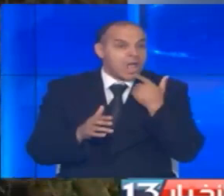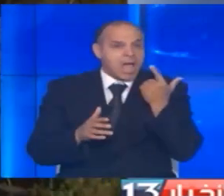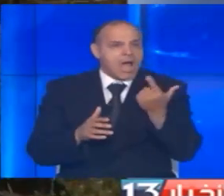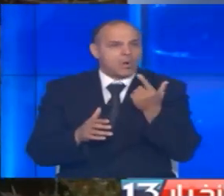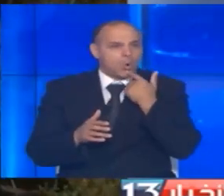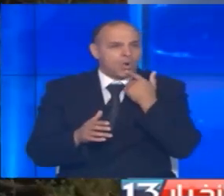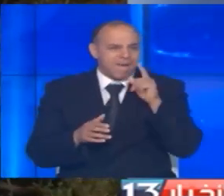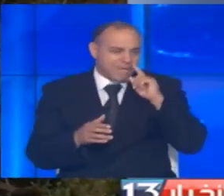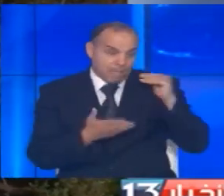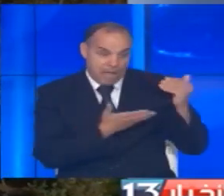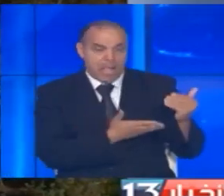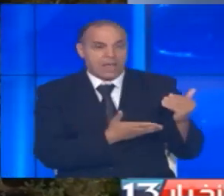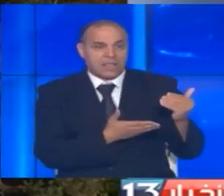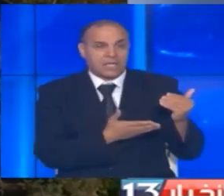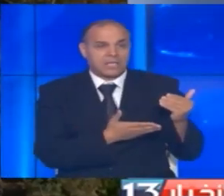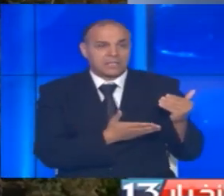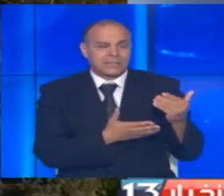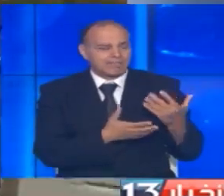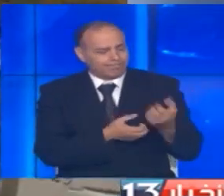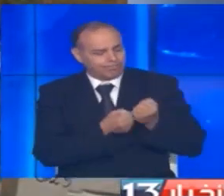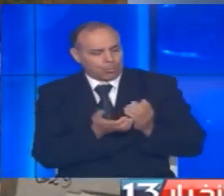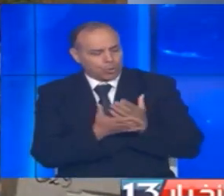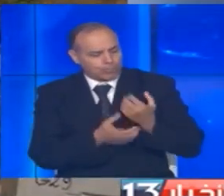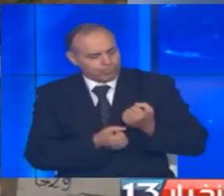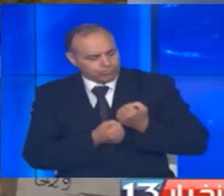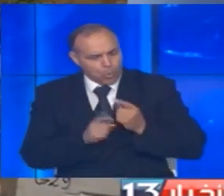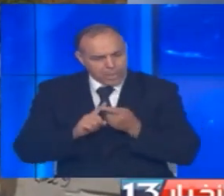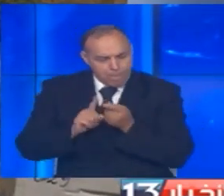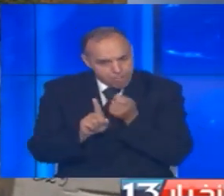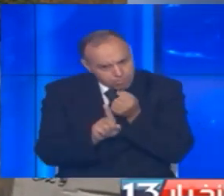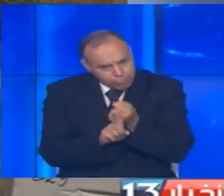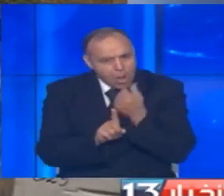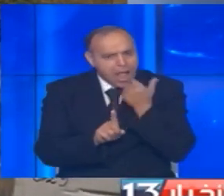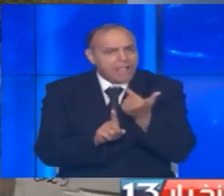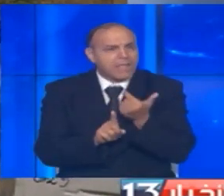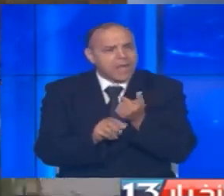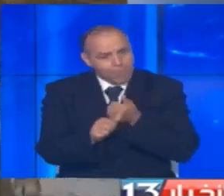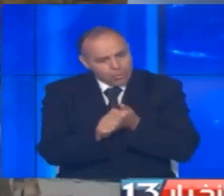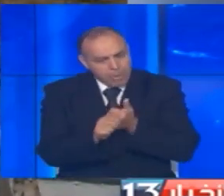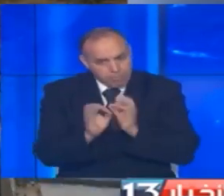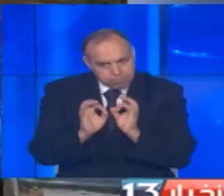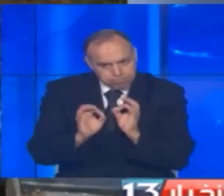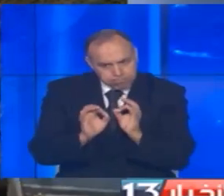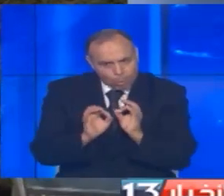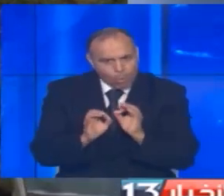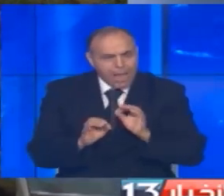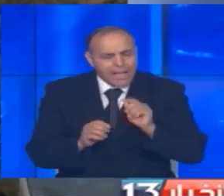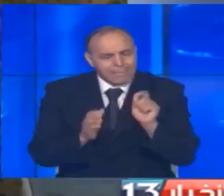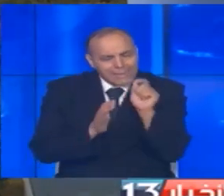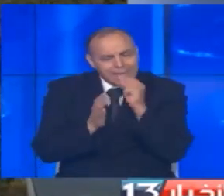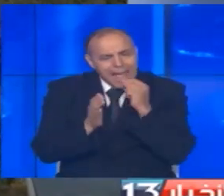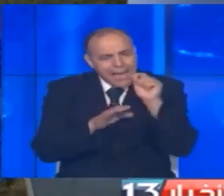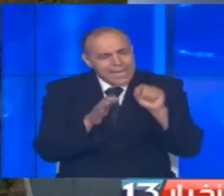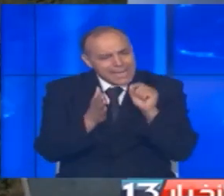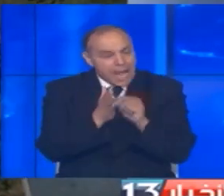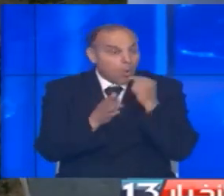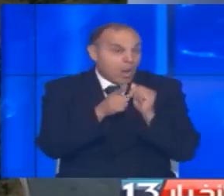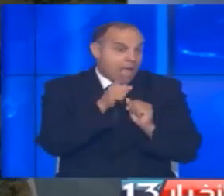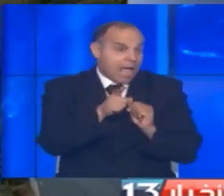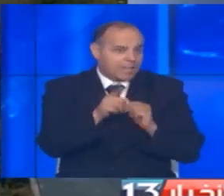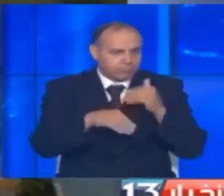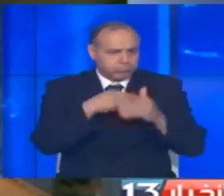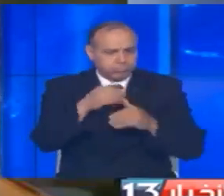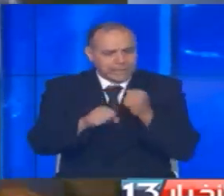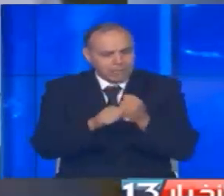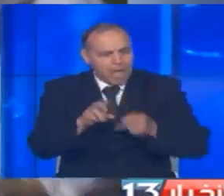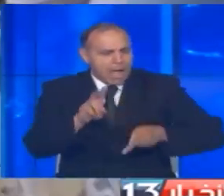تمنع منجير خزري من التشبث بمشروعها والاهتمام به والمتابعة الدقيقة لسحة النحل خاصة ولكل مراحل